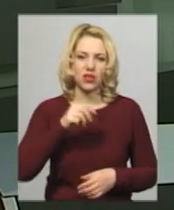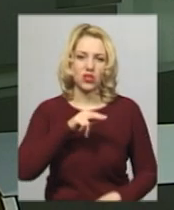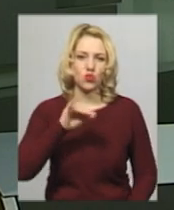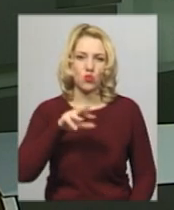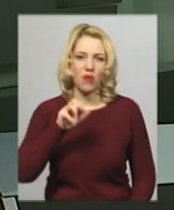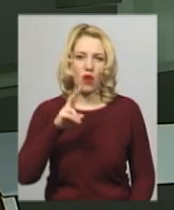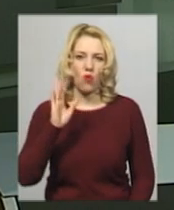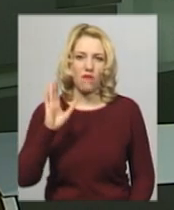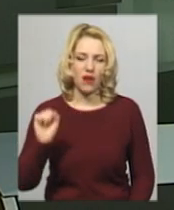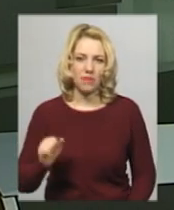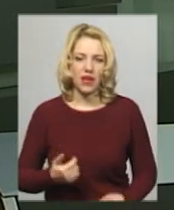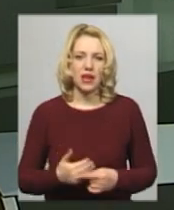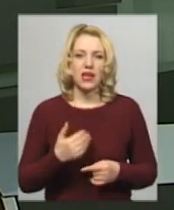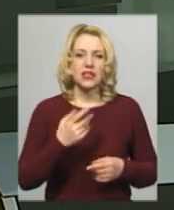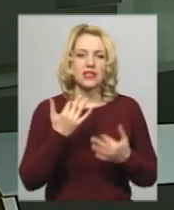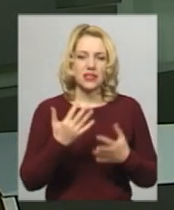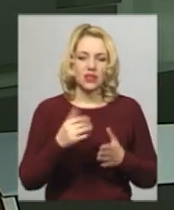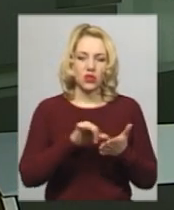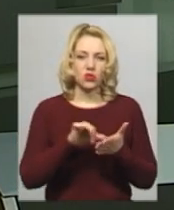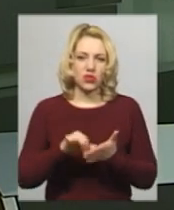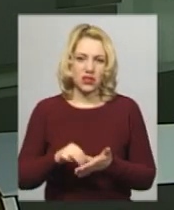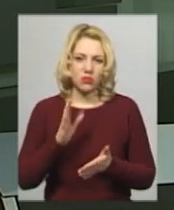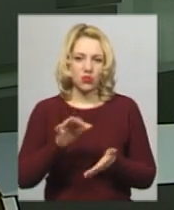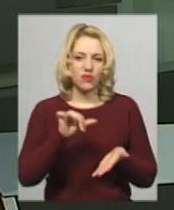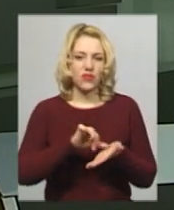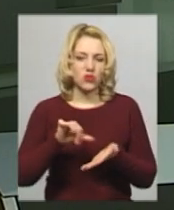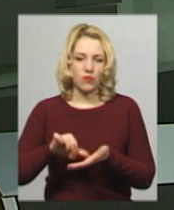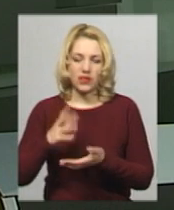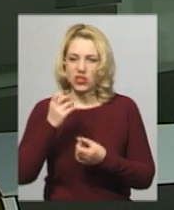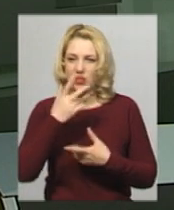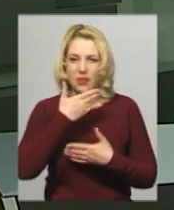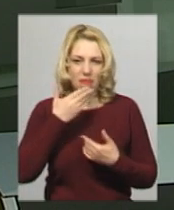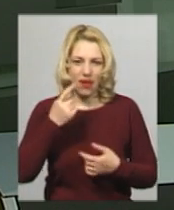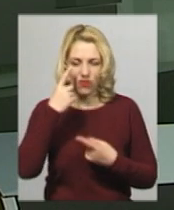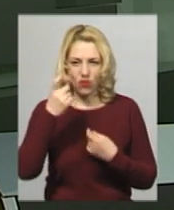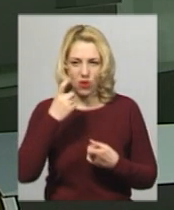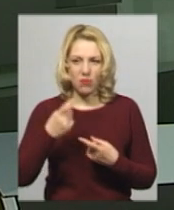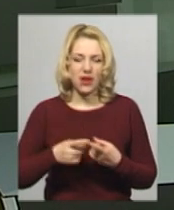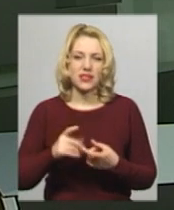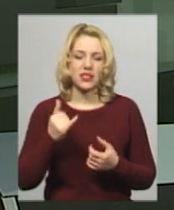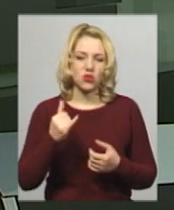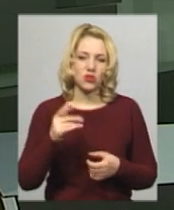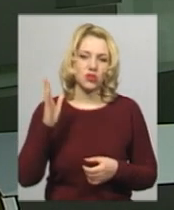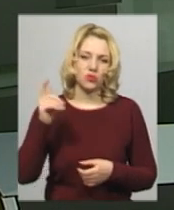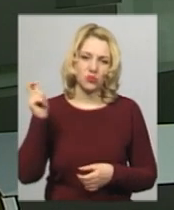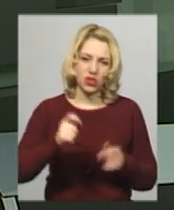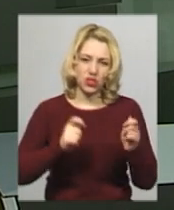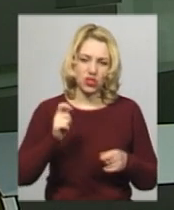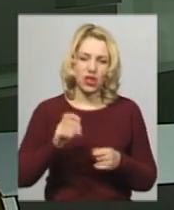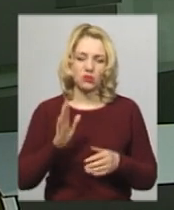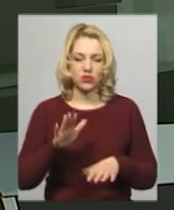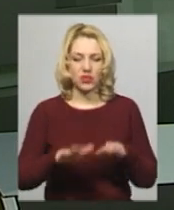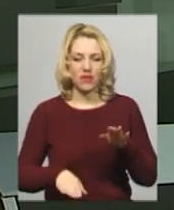Андрій Чумаков. За його словами, скільки учасників виступати, інформації ще немає. Сьогодні учасники ще доїжджають, відбувається